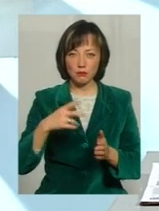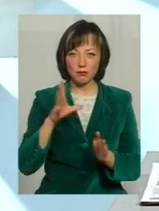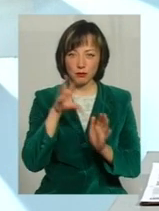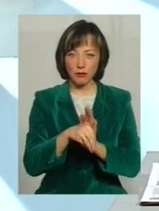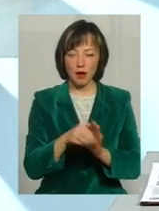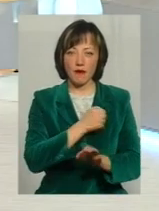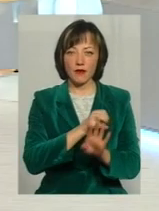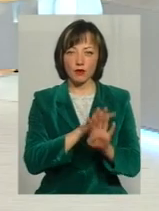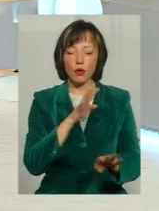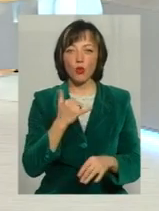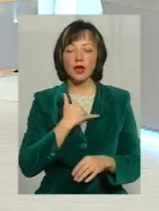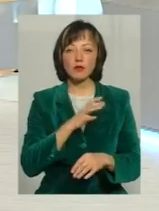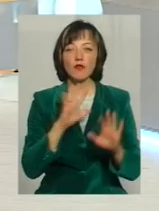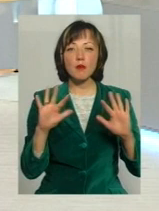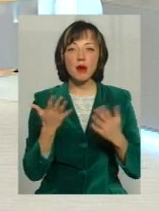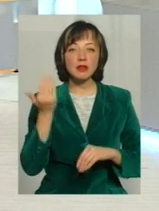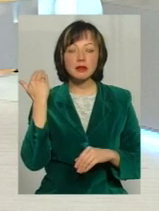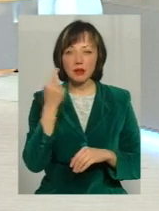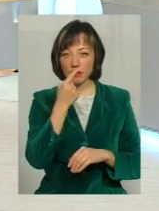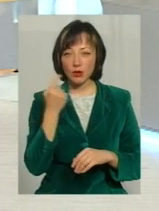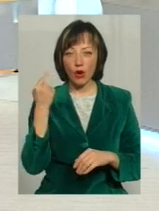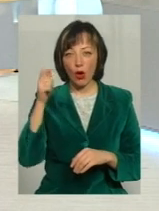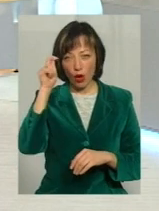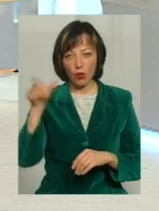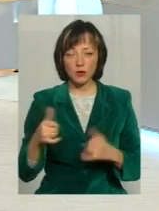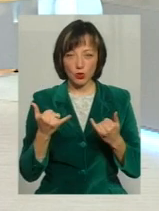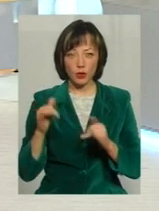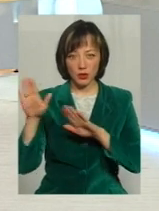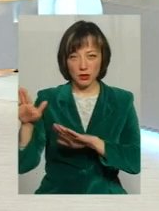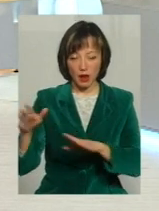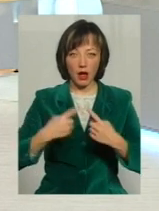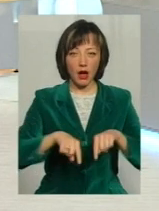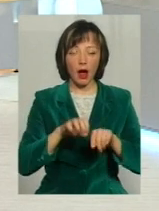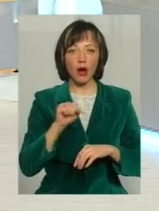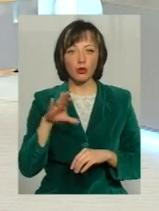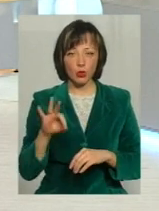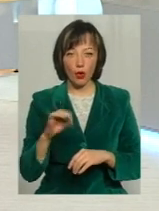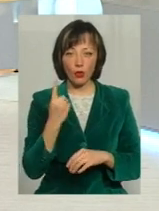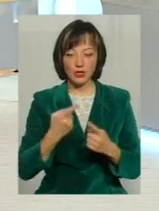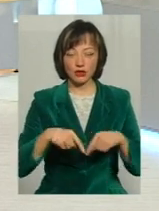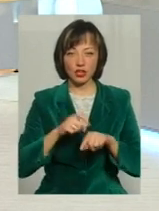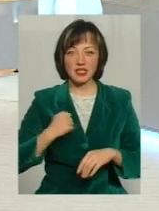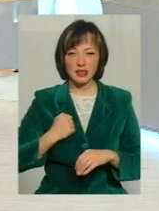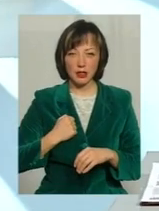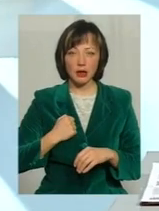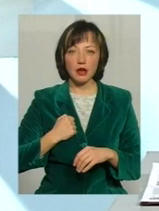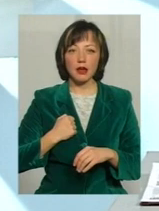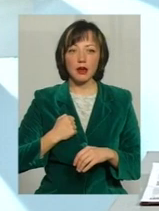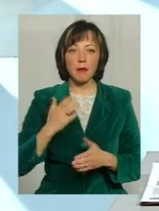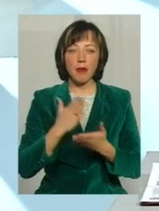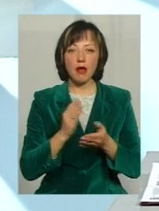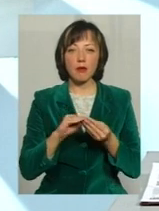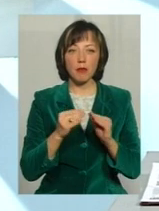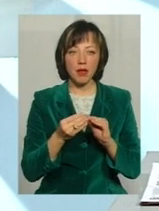були випадки недавно Хлопець якийсь на сьогодні Перебуває в зоні АТО В одній з частин Якийсь там має